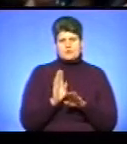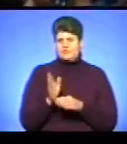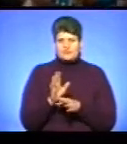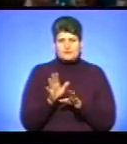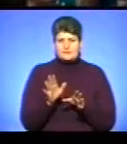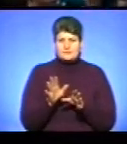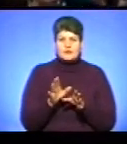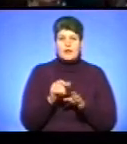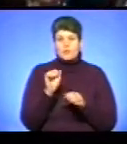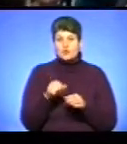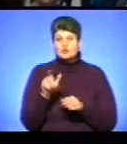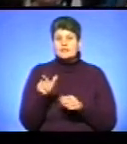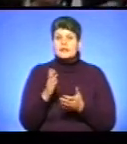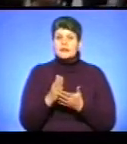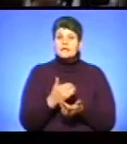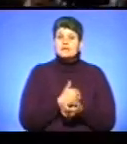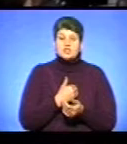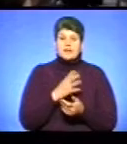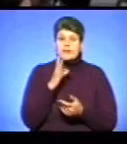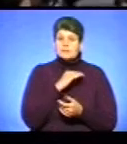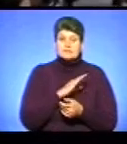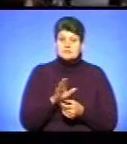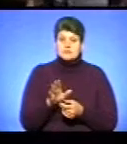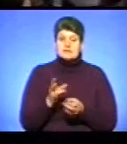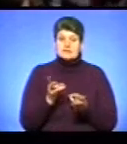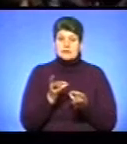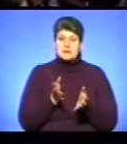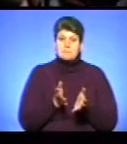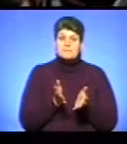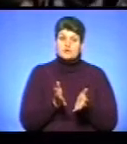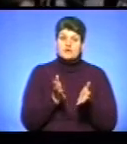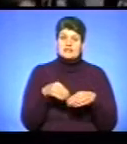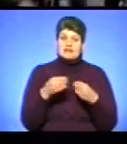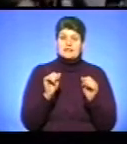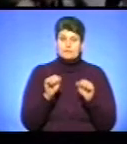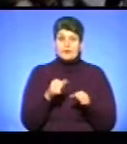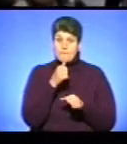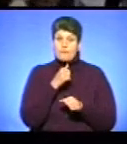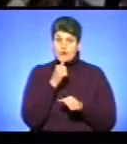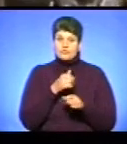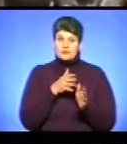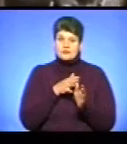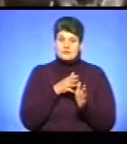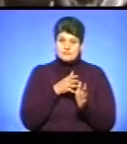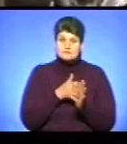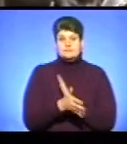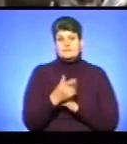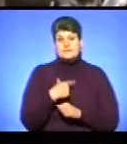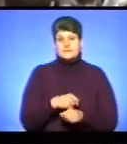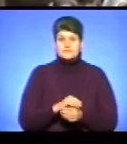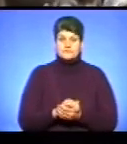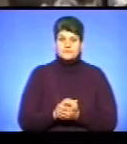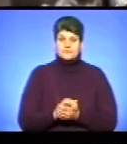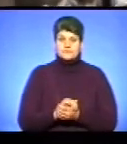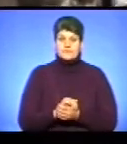Може людина мати бажання, але в неї не виходить. Це не знаю, що їй треба відштовхувати, треба здавати їй можливість спробувати, реалізувати саме. Костянтин